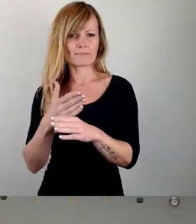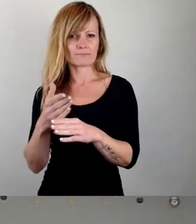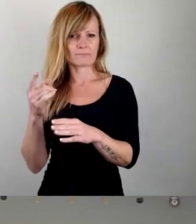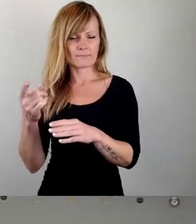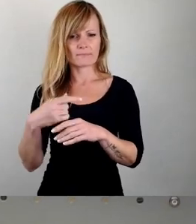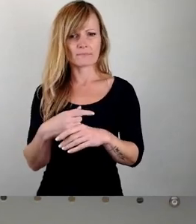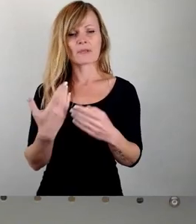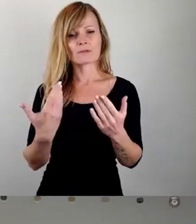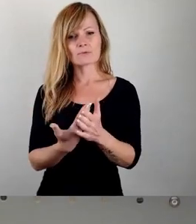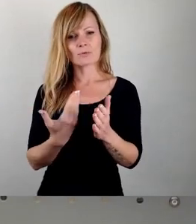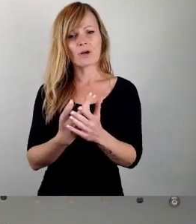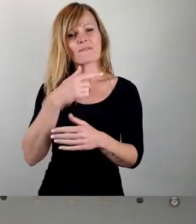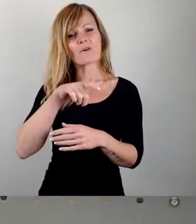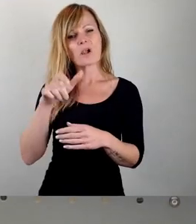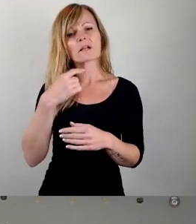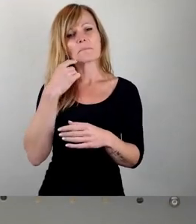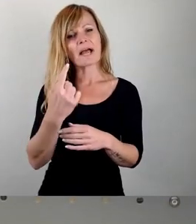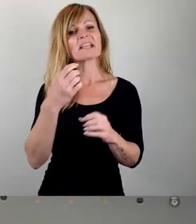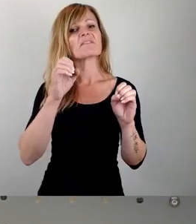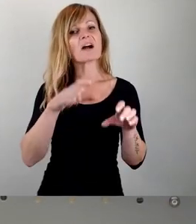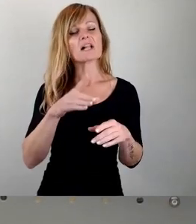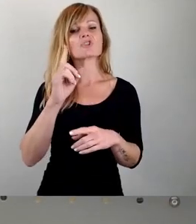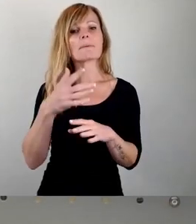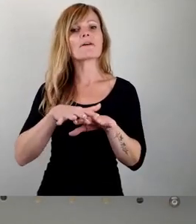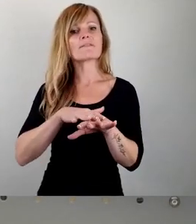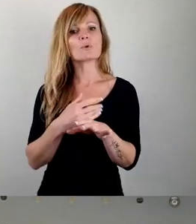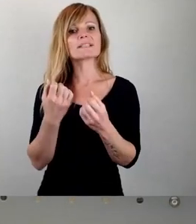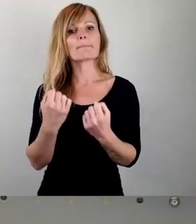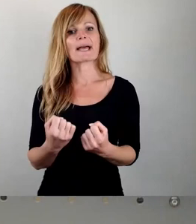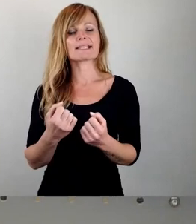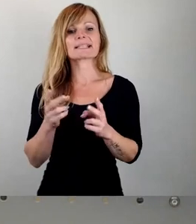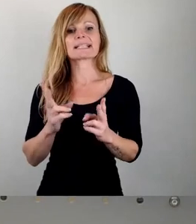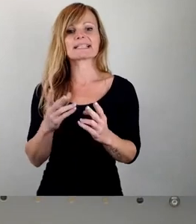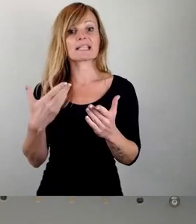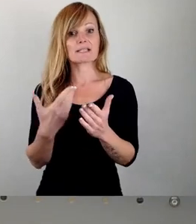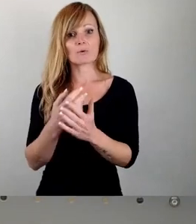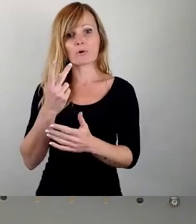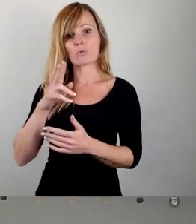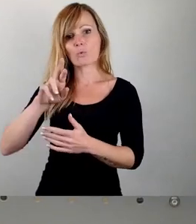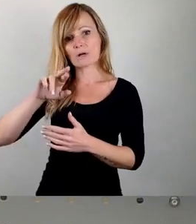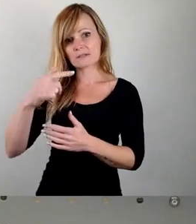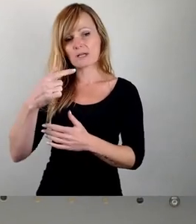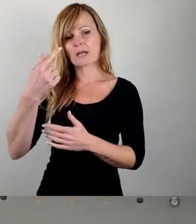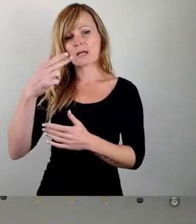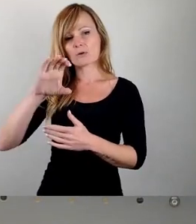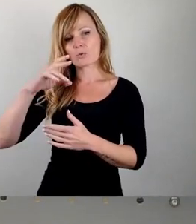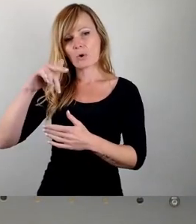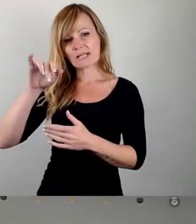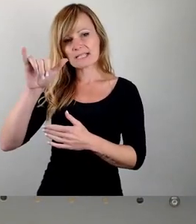Kurt Tuchowski, aber es fühlt das meiste richtig. Und vor allem fühlt es, wenn es übergangen in seiner Sorge